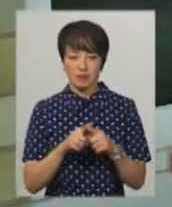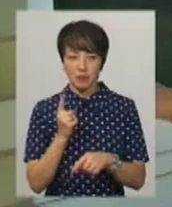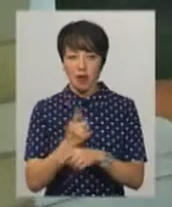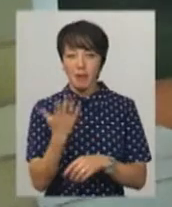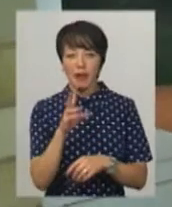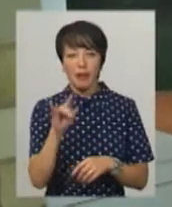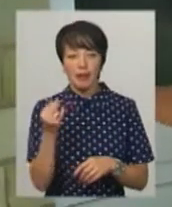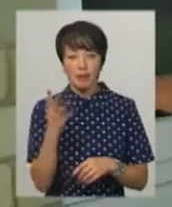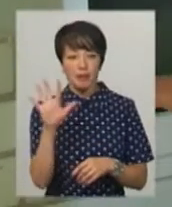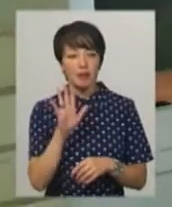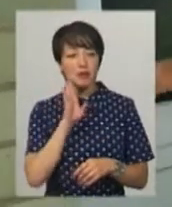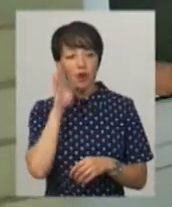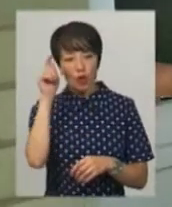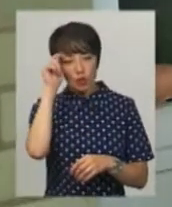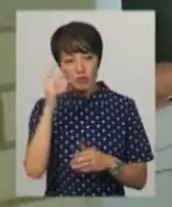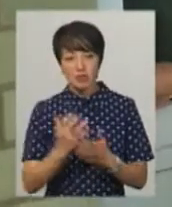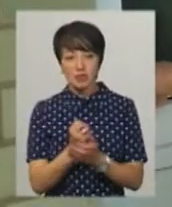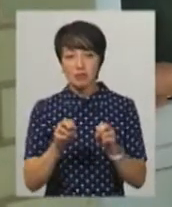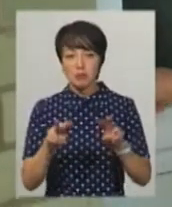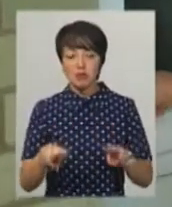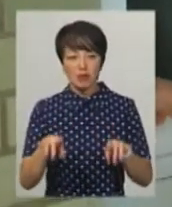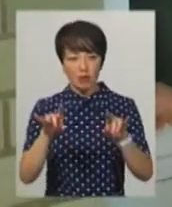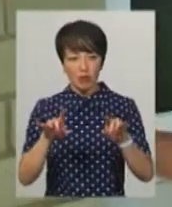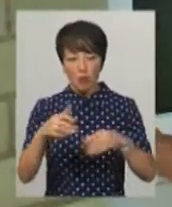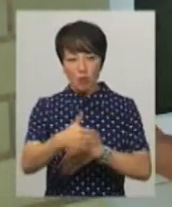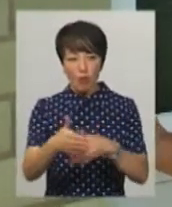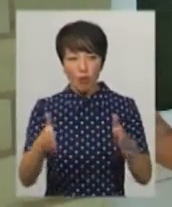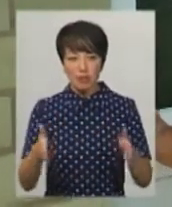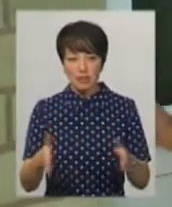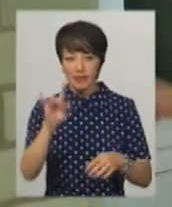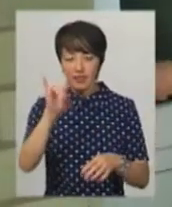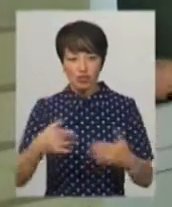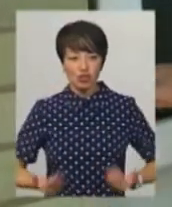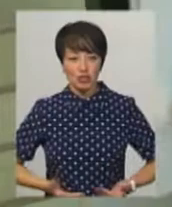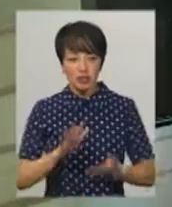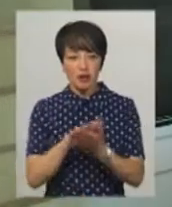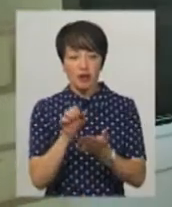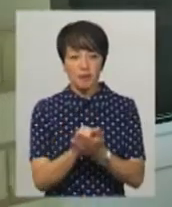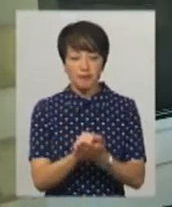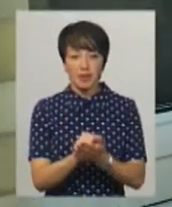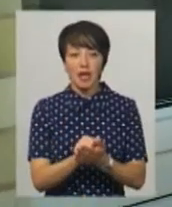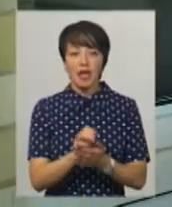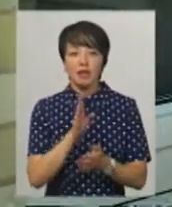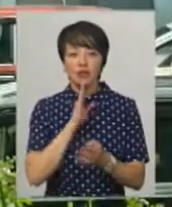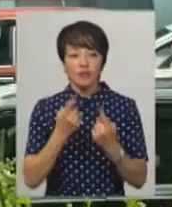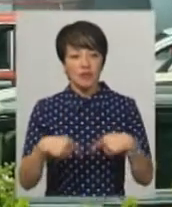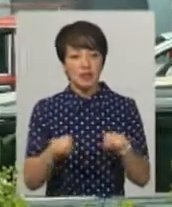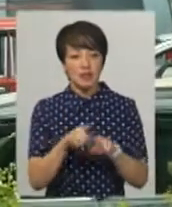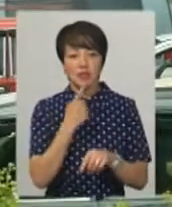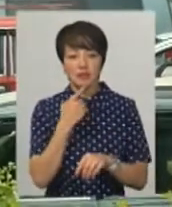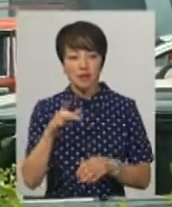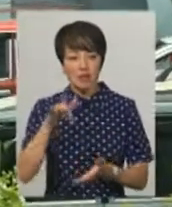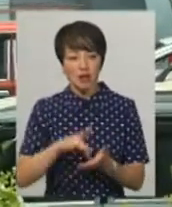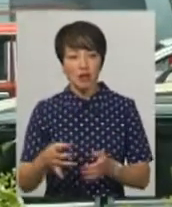липня по 5 ранку хлопчика знайшли у спеціалізованому боксі, так званому вікні життя Акушерського гінекологічного відділення Красилівської